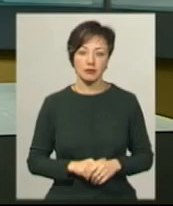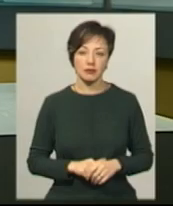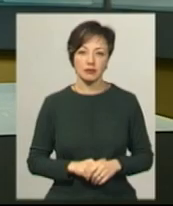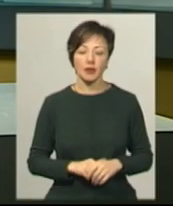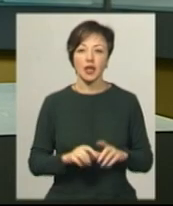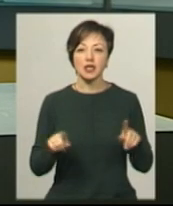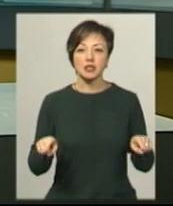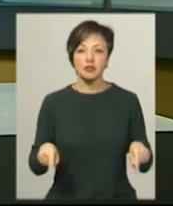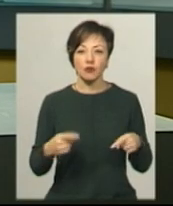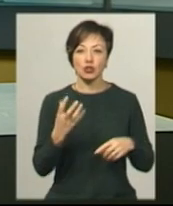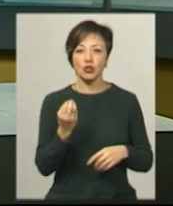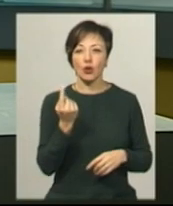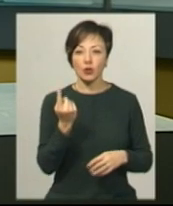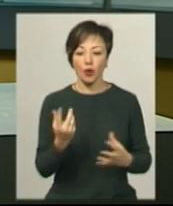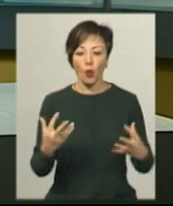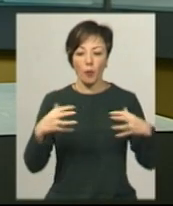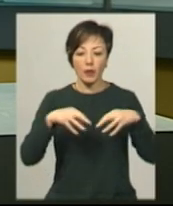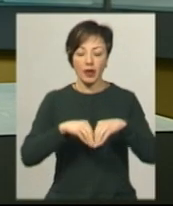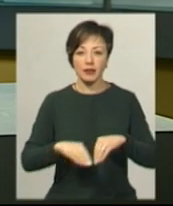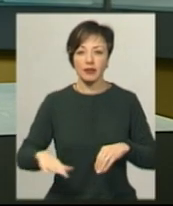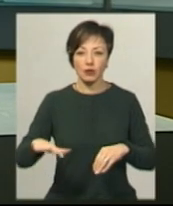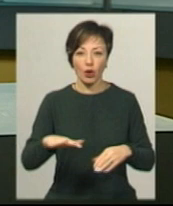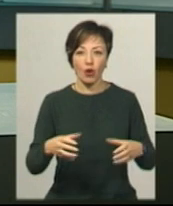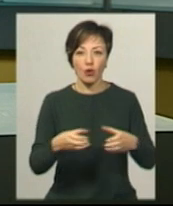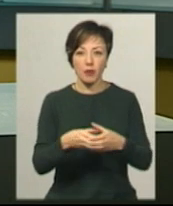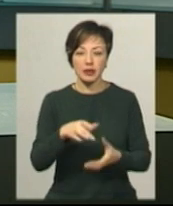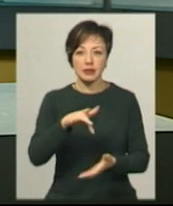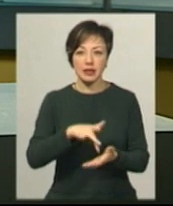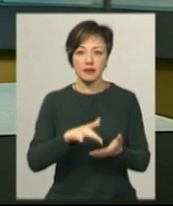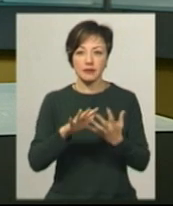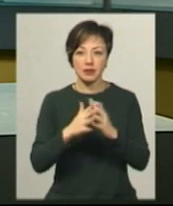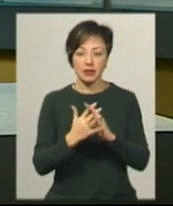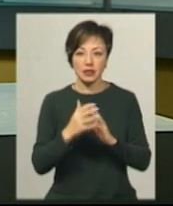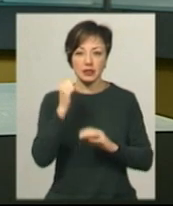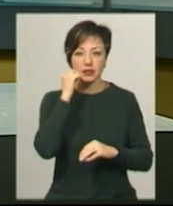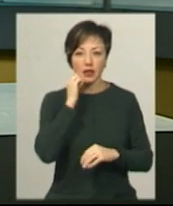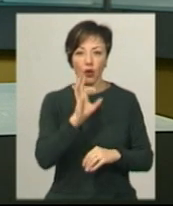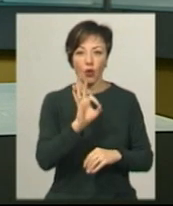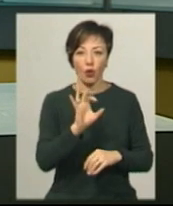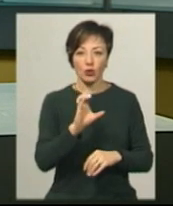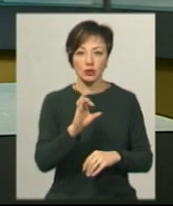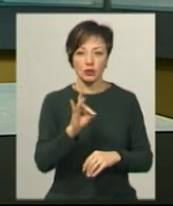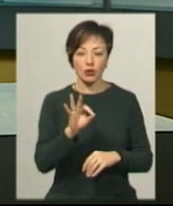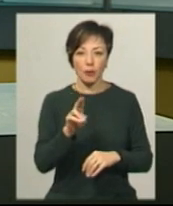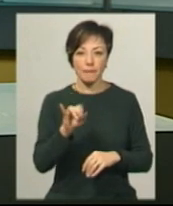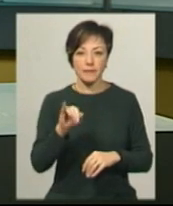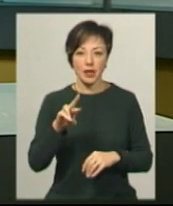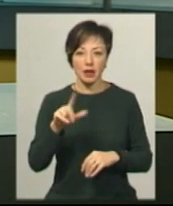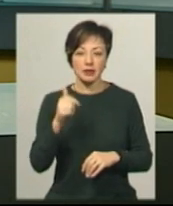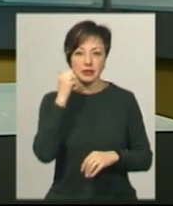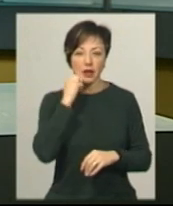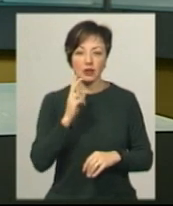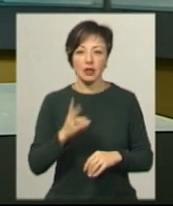Створення ще однієї об'єднаної територіальної громади з центром у селі Старий Остропіль Старокостянтинівського району погодила